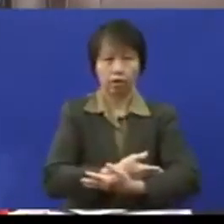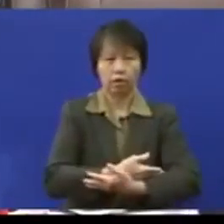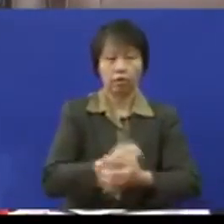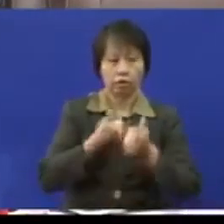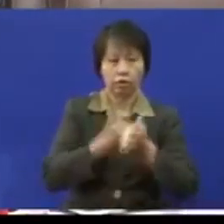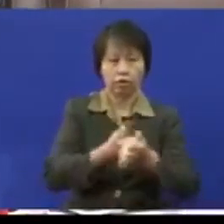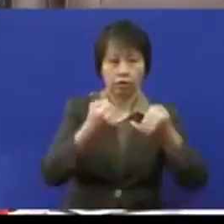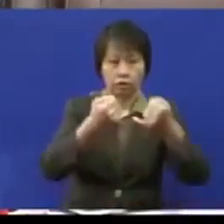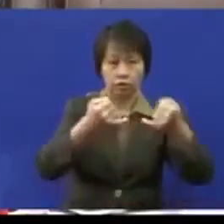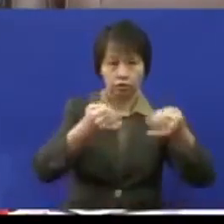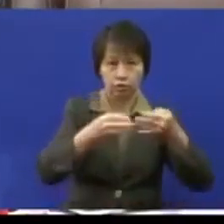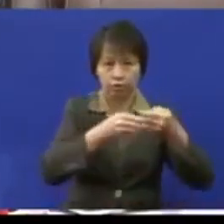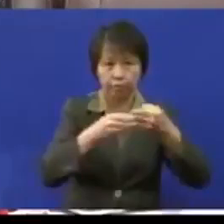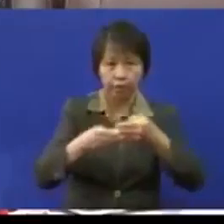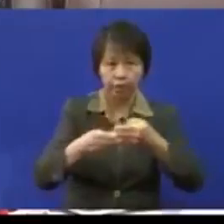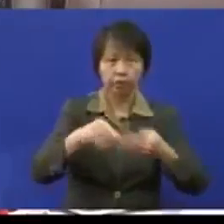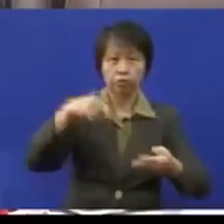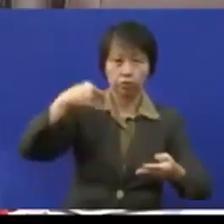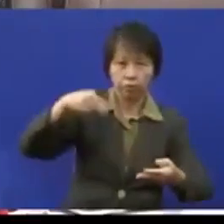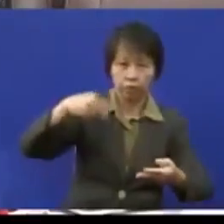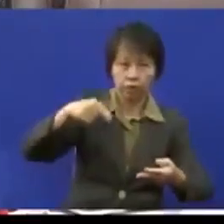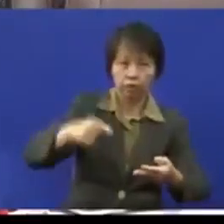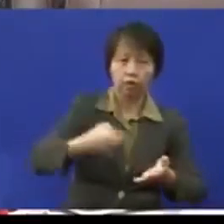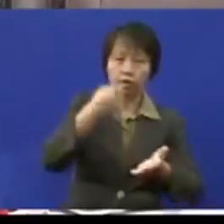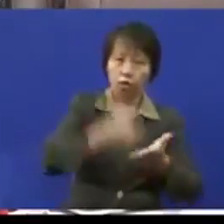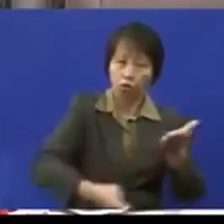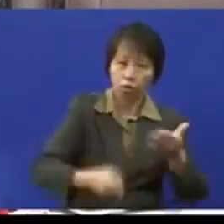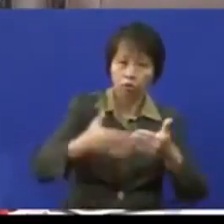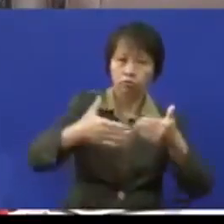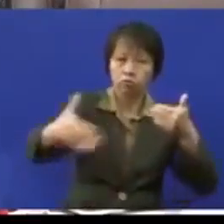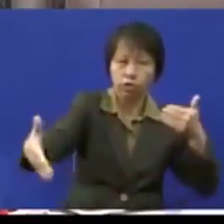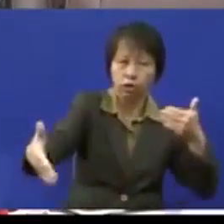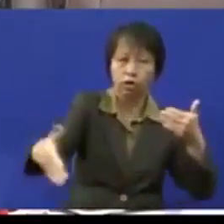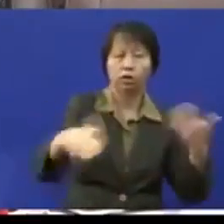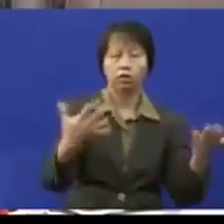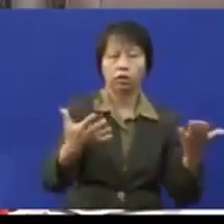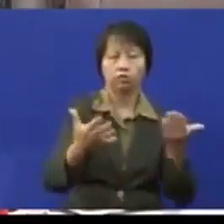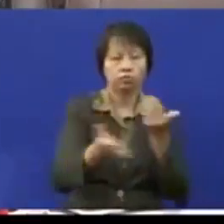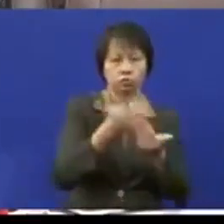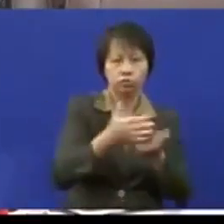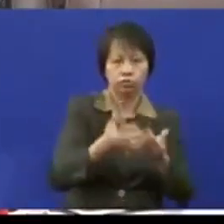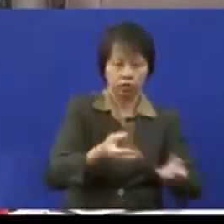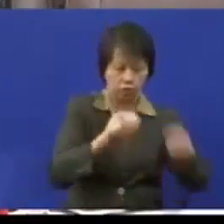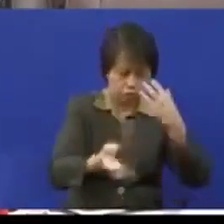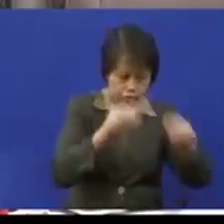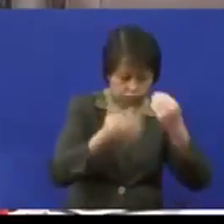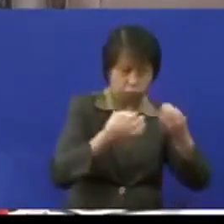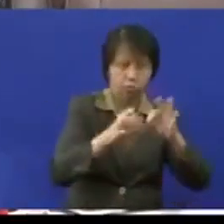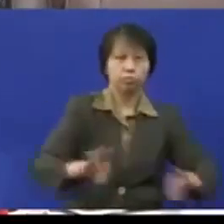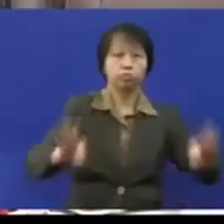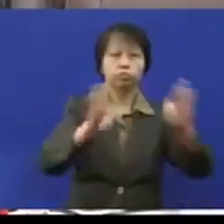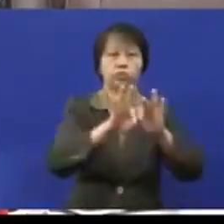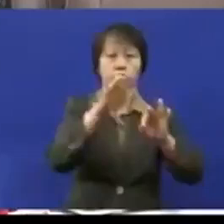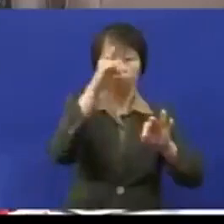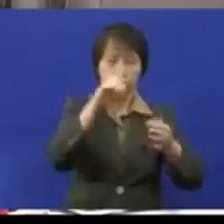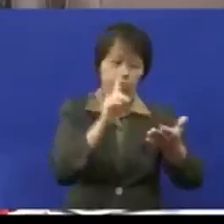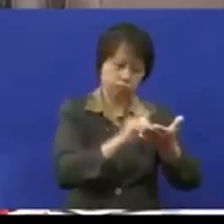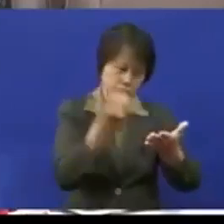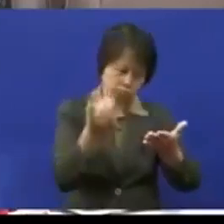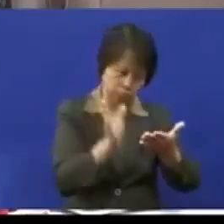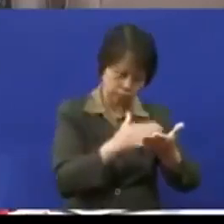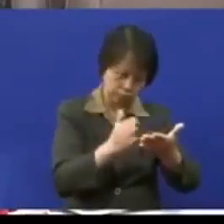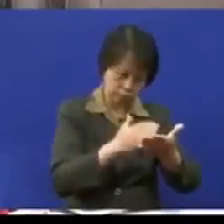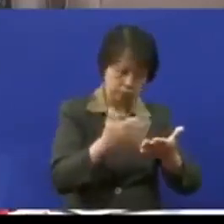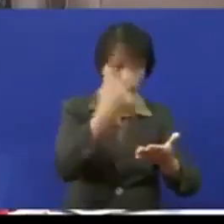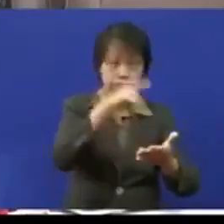mengikut jenis bantuan kualiti kos jarak dan kemudahan Informasi adalah penting untuk sesiapa yang